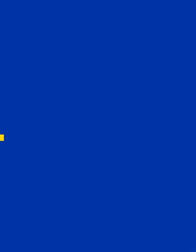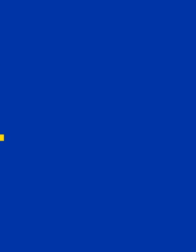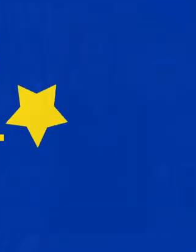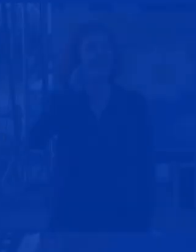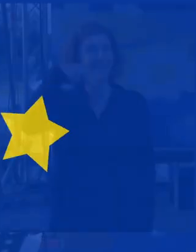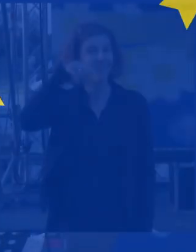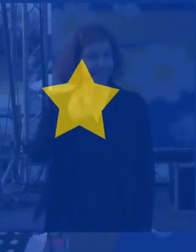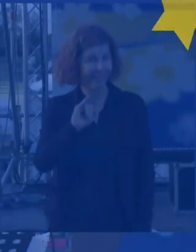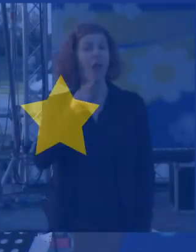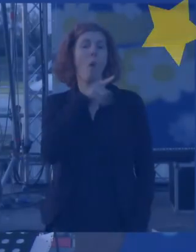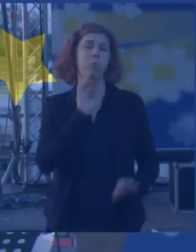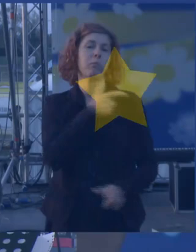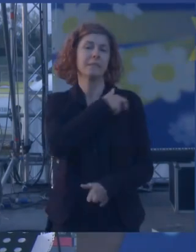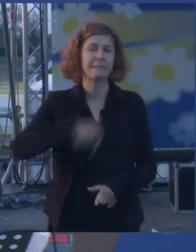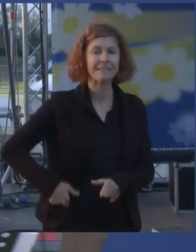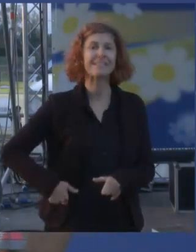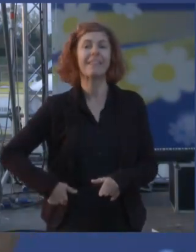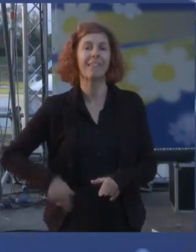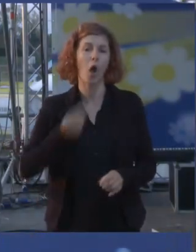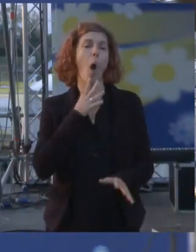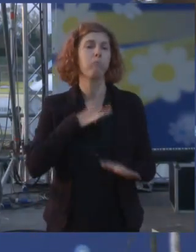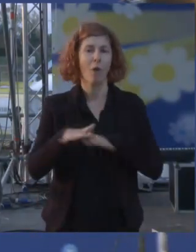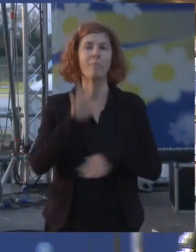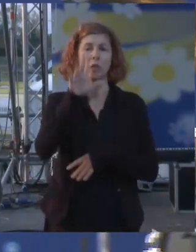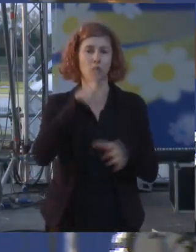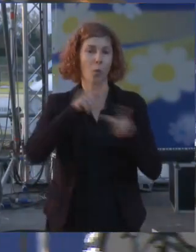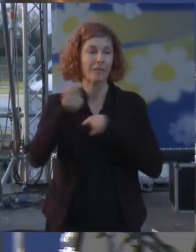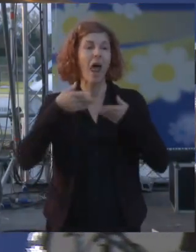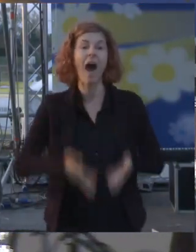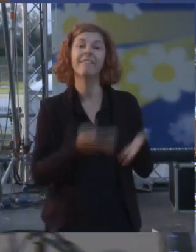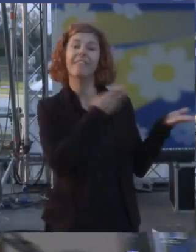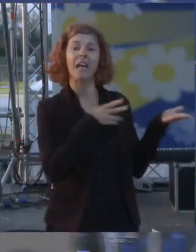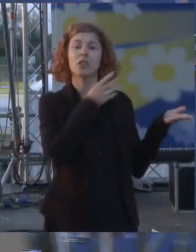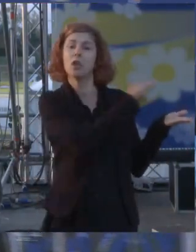Allora chiamo Virginia Raggi, Chiara Pendino e Fabio Fucci